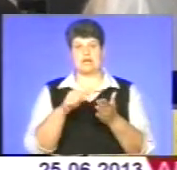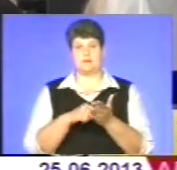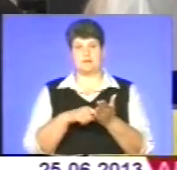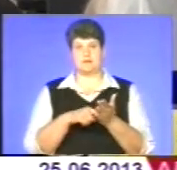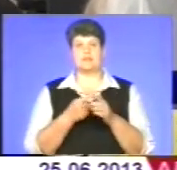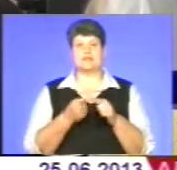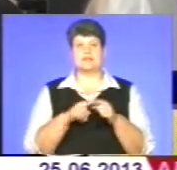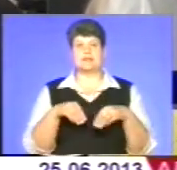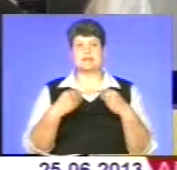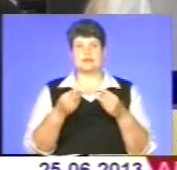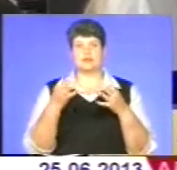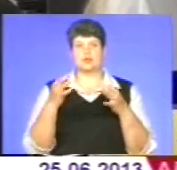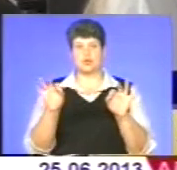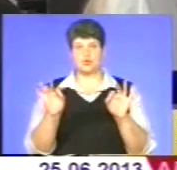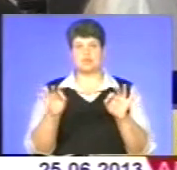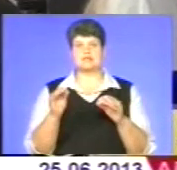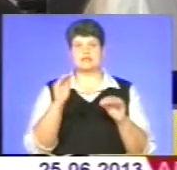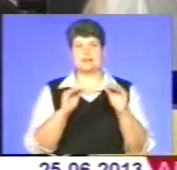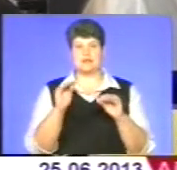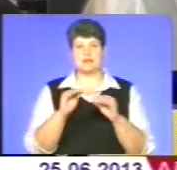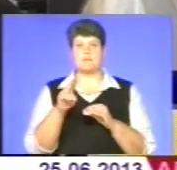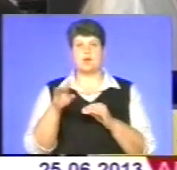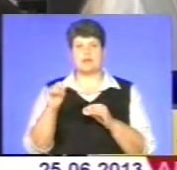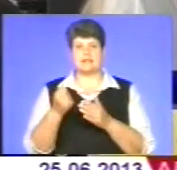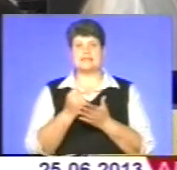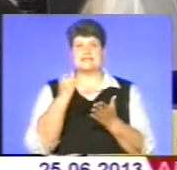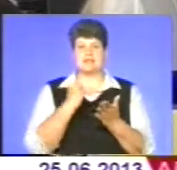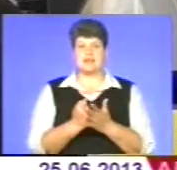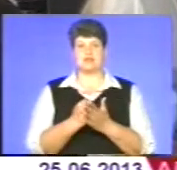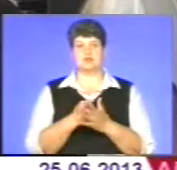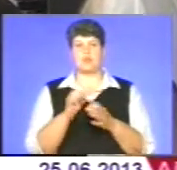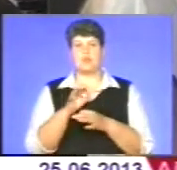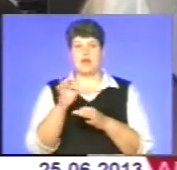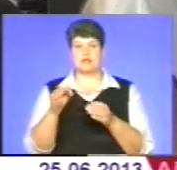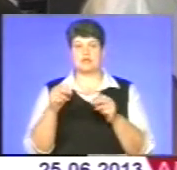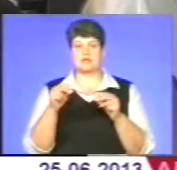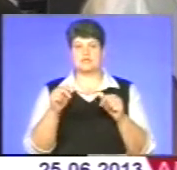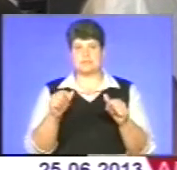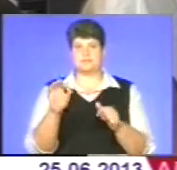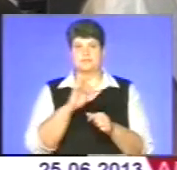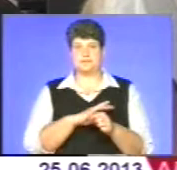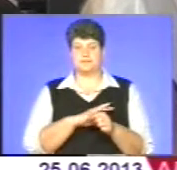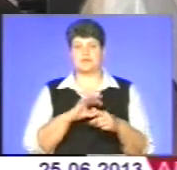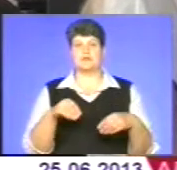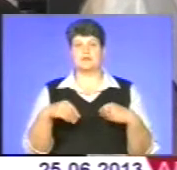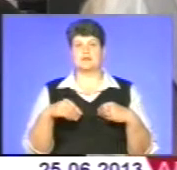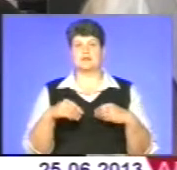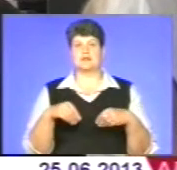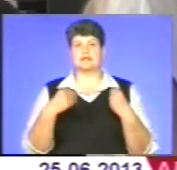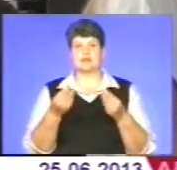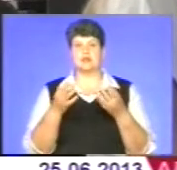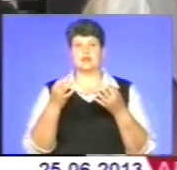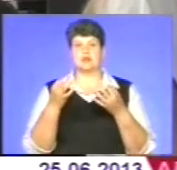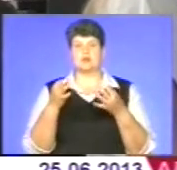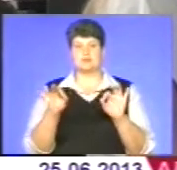Це надання дозволу на складання проєкту землеустрою, затвердження проєкту землеустрою, надання дозволу на проведення експортної